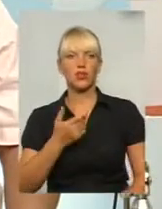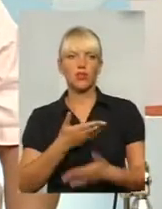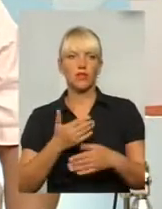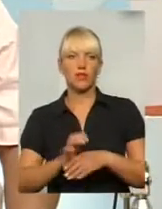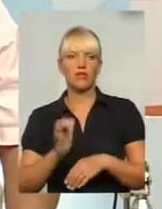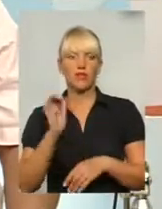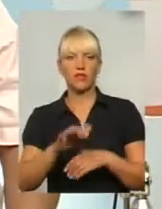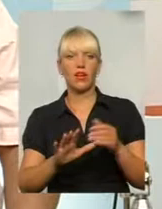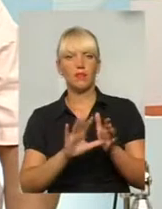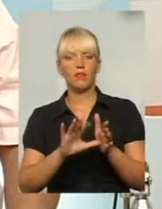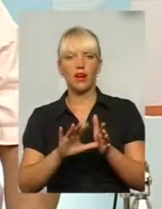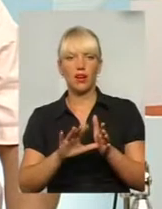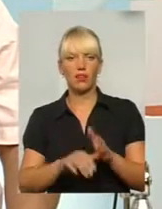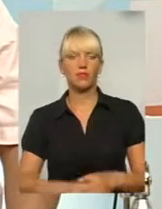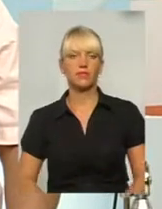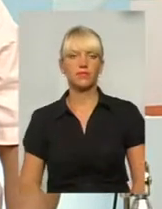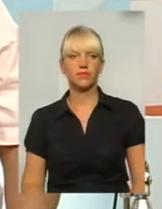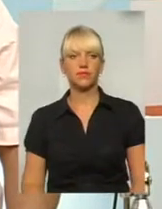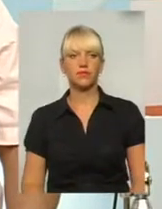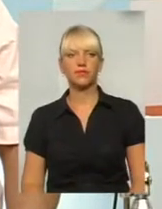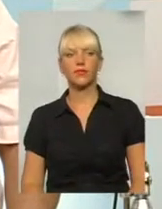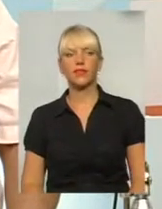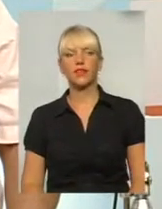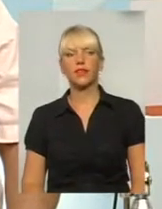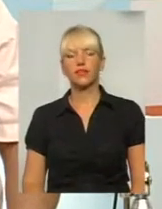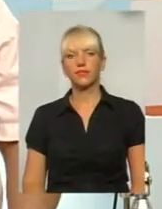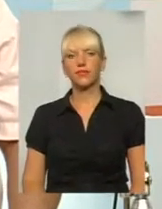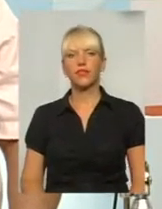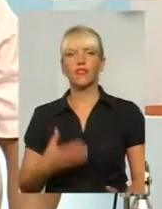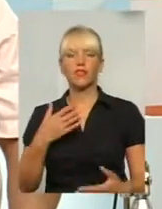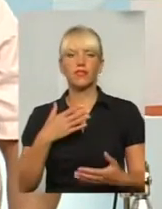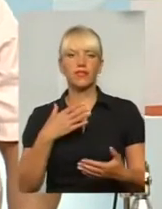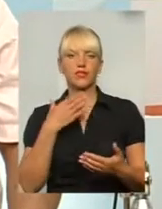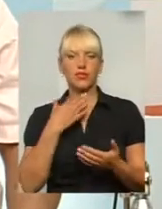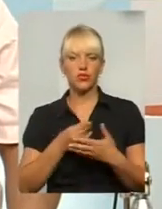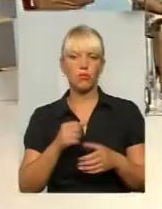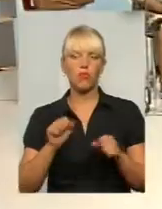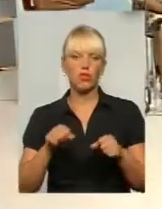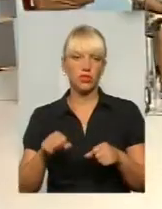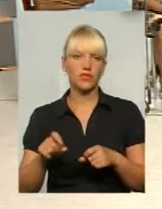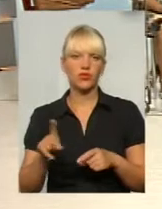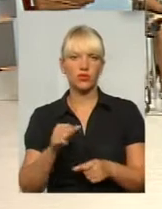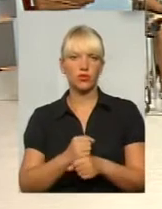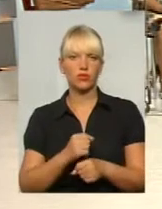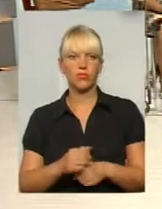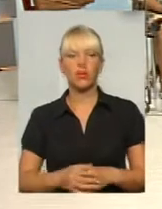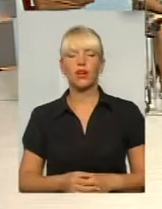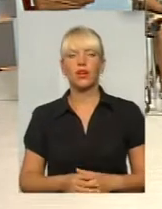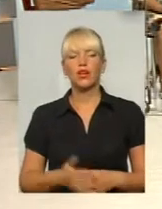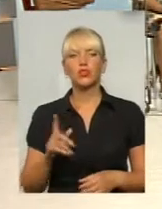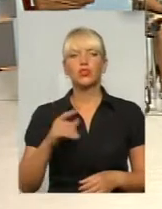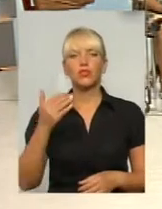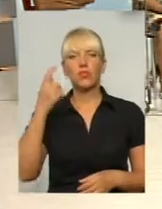бригади і вони в міру своїх можливостей, кваліфікацій вони... Дякую. Пане Владислав, що ви думаєте з приводу